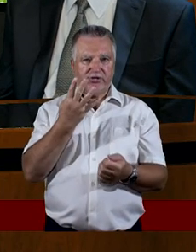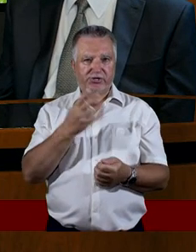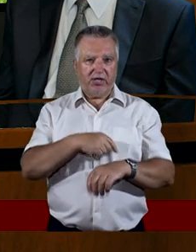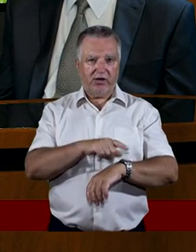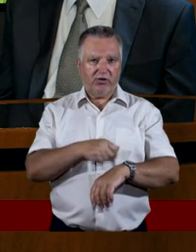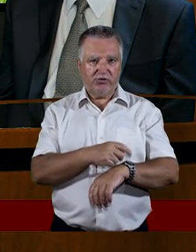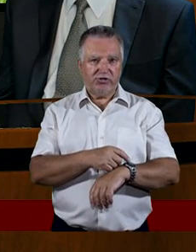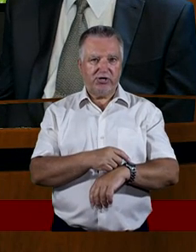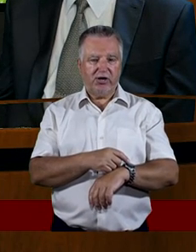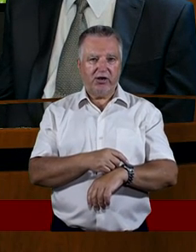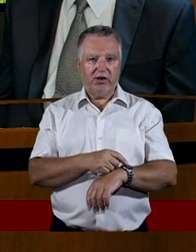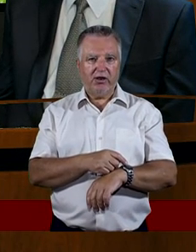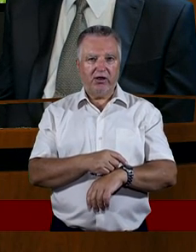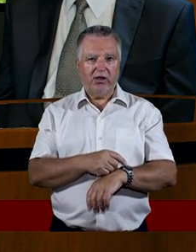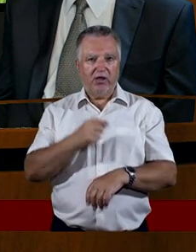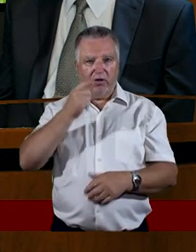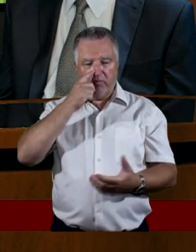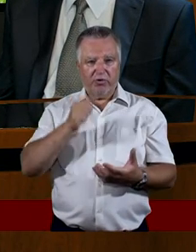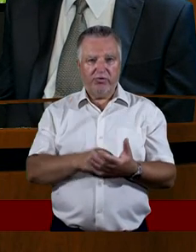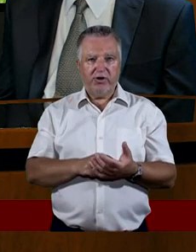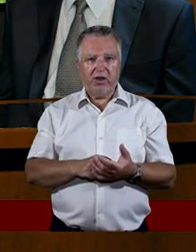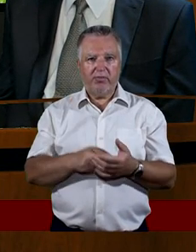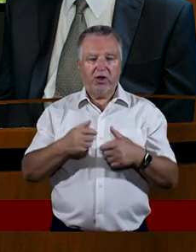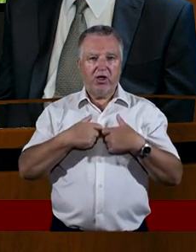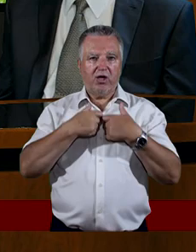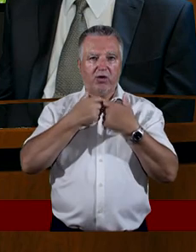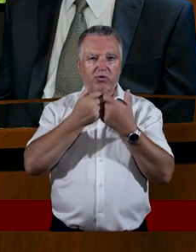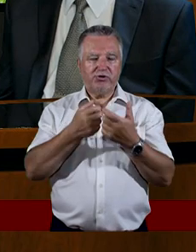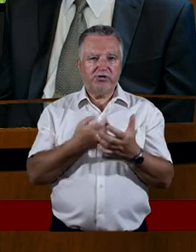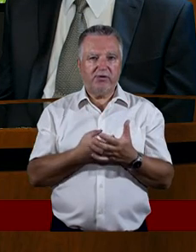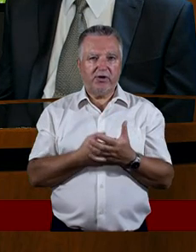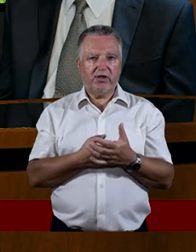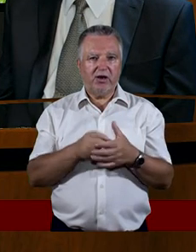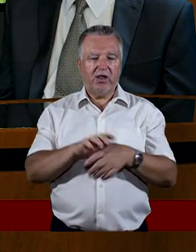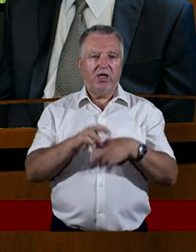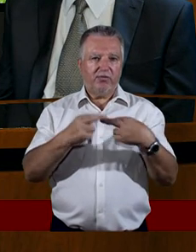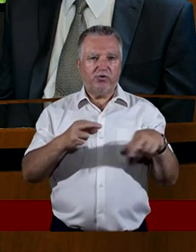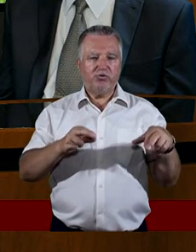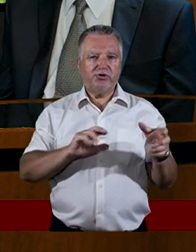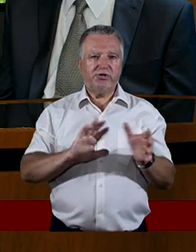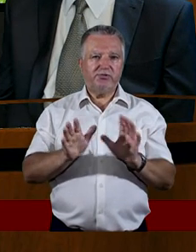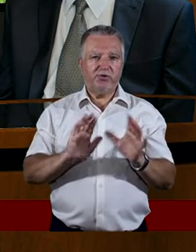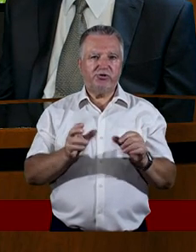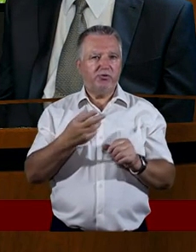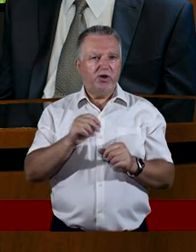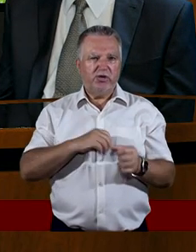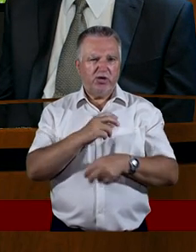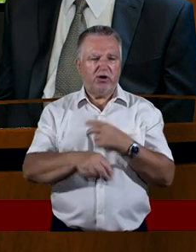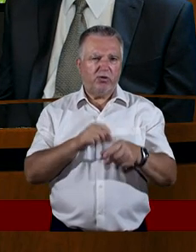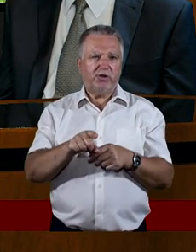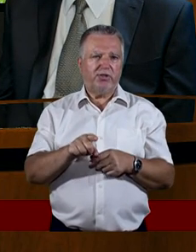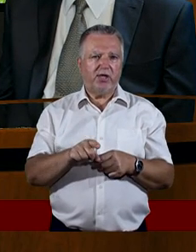ewangelizować. Tylko w różny sposób. I oczywiście tego nie robię i bardzo z tym myślę, ale